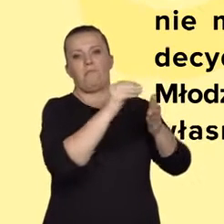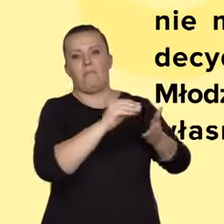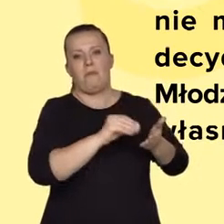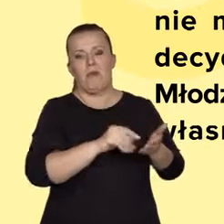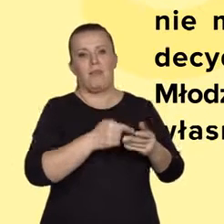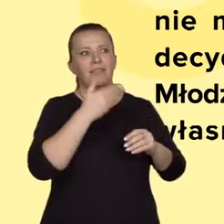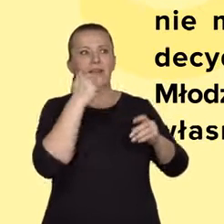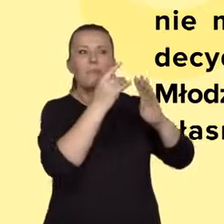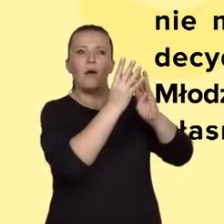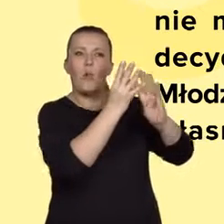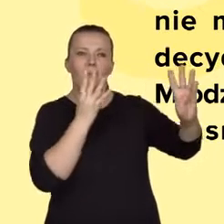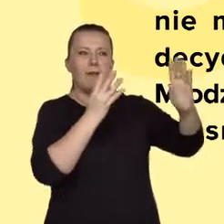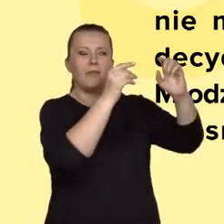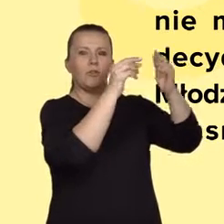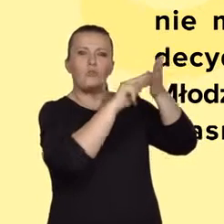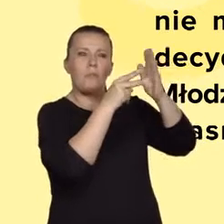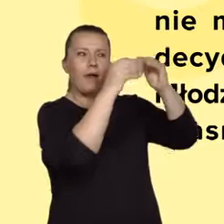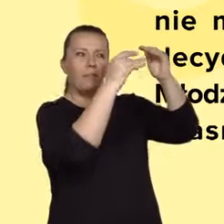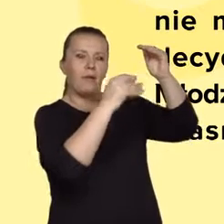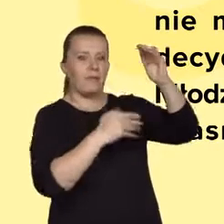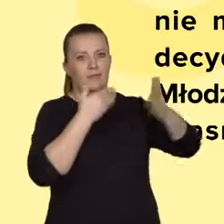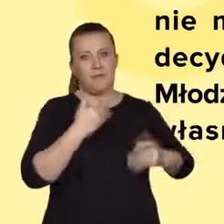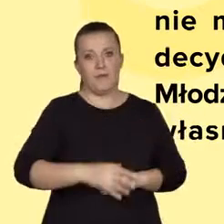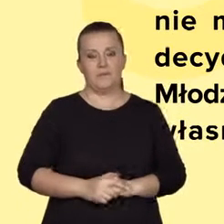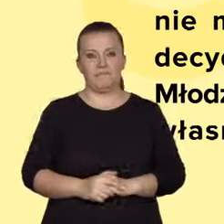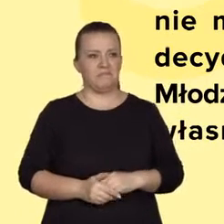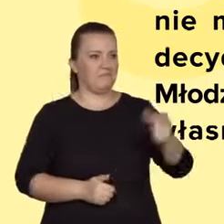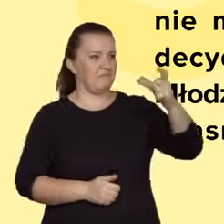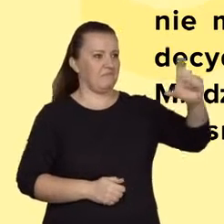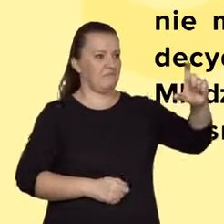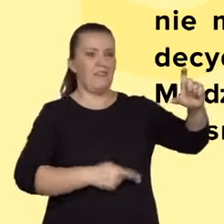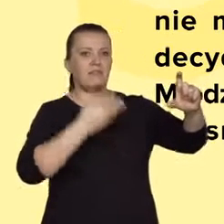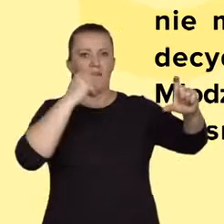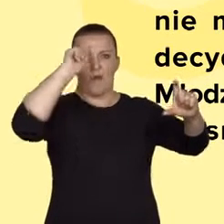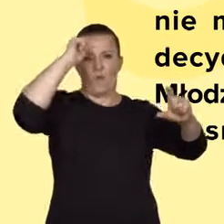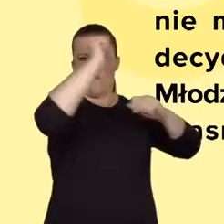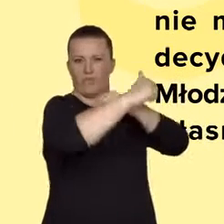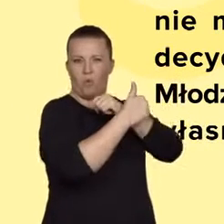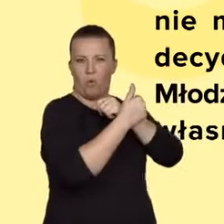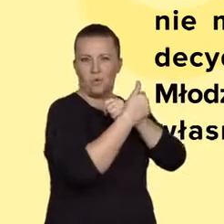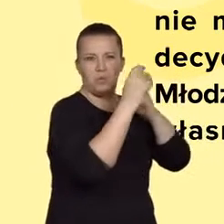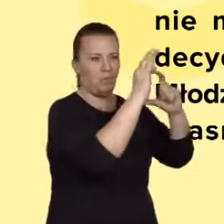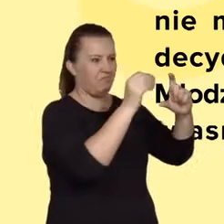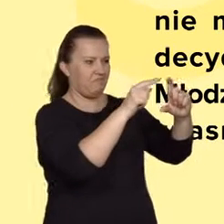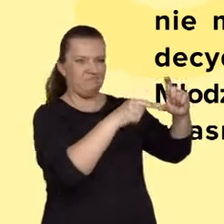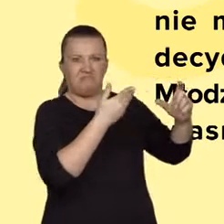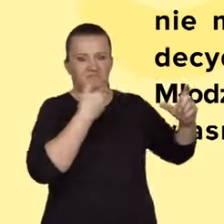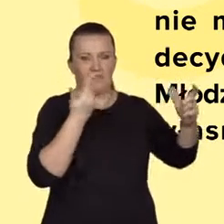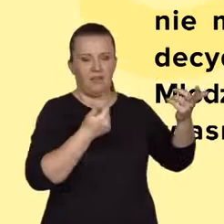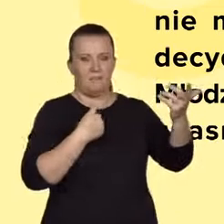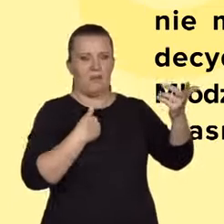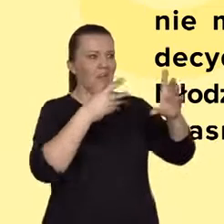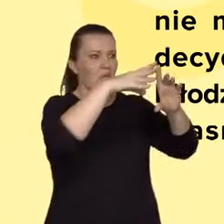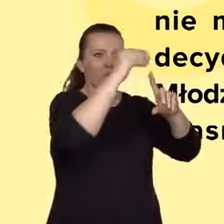Akapit nie wyraża żadnej sprecyzowanej myśli. Zaczyna się od refleksji o losie niezależnym od woli człowieka, a kończy stwierdzeniem, że